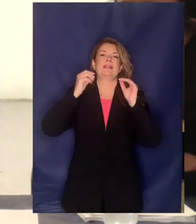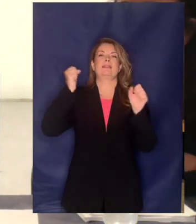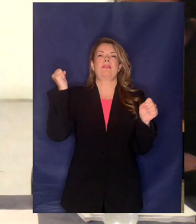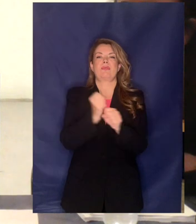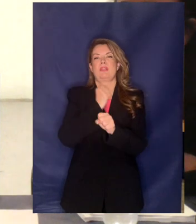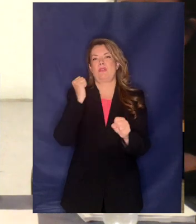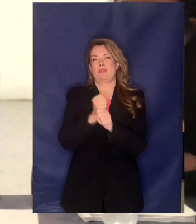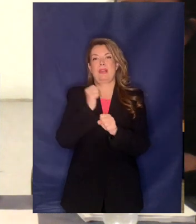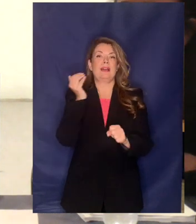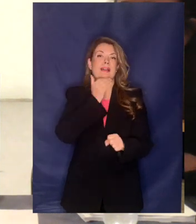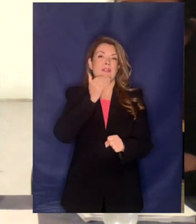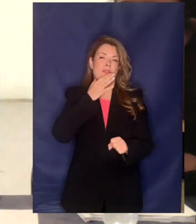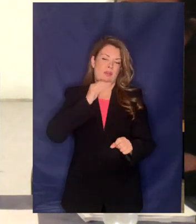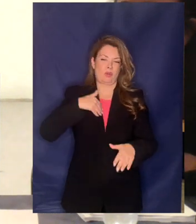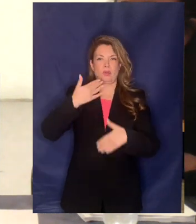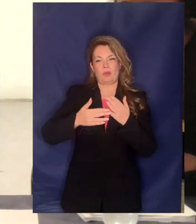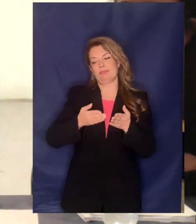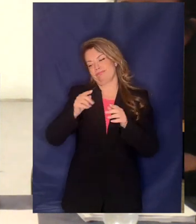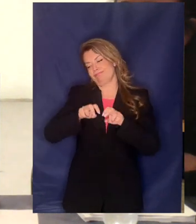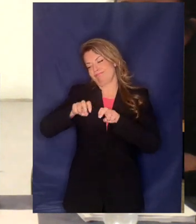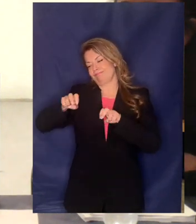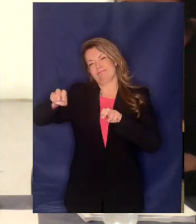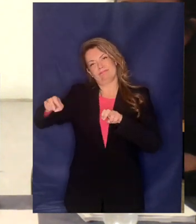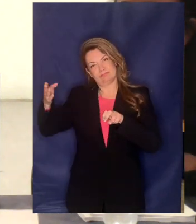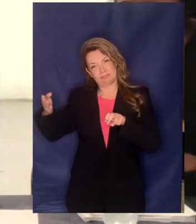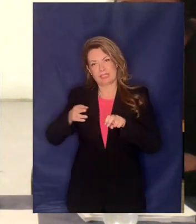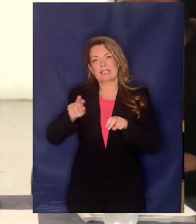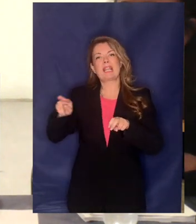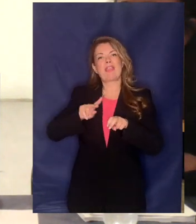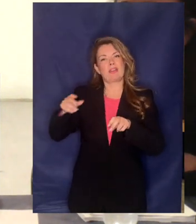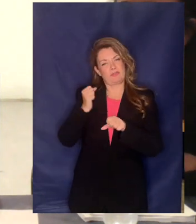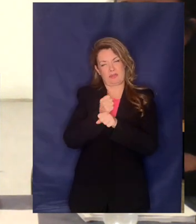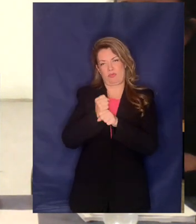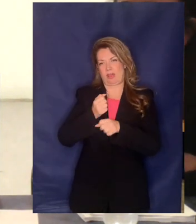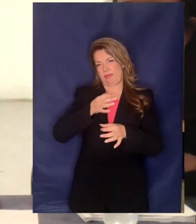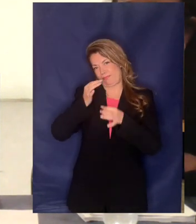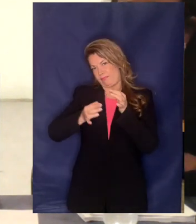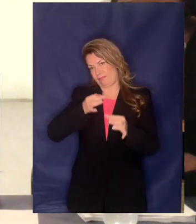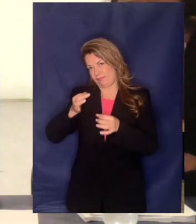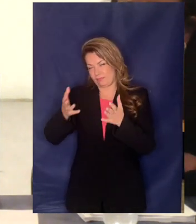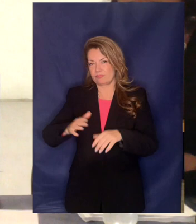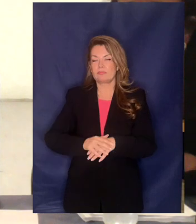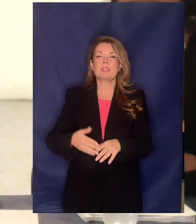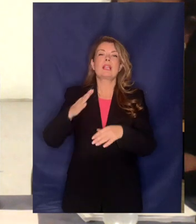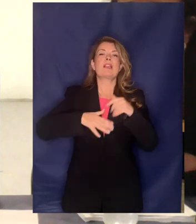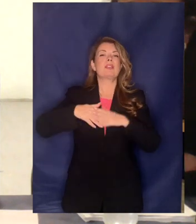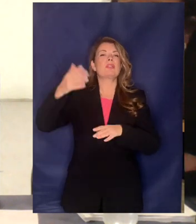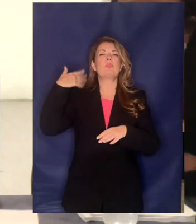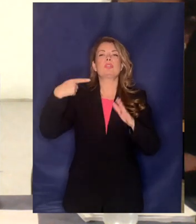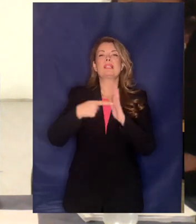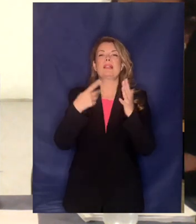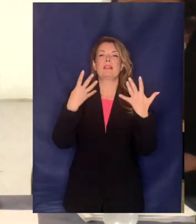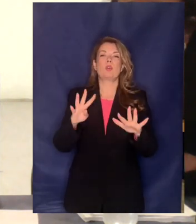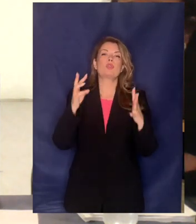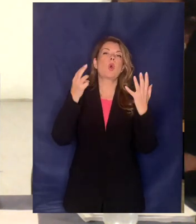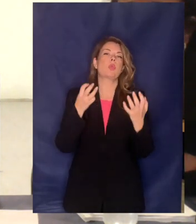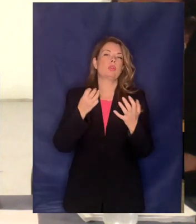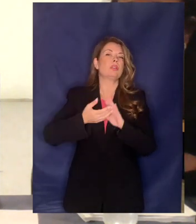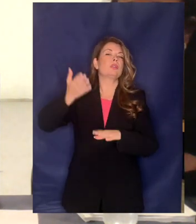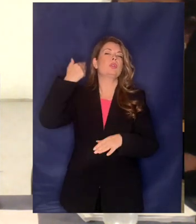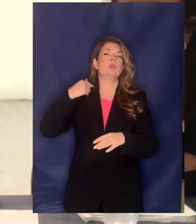γρήγορα για να δώσω και το λόγο στους υπόλοιπους συναδέλφους ιδρύθηκε το 1980 σαν τι